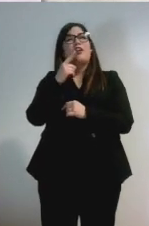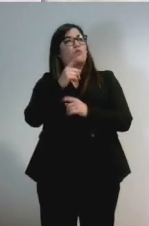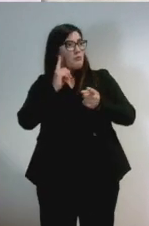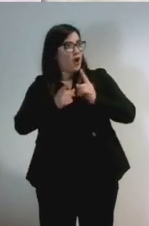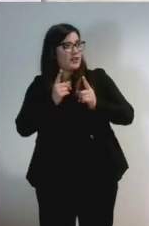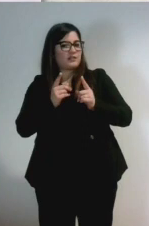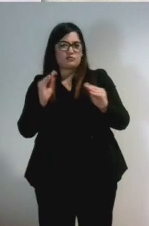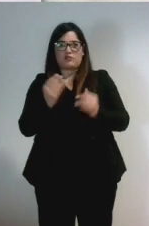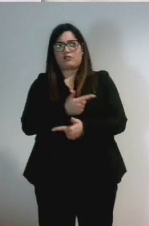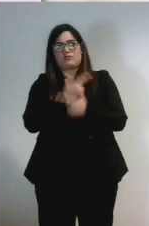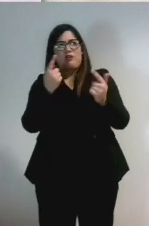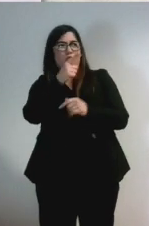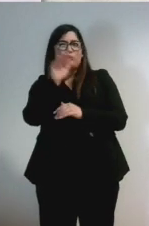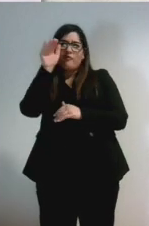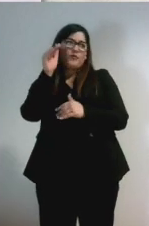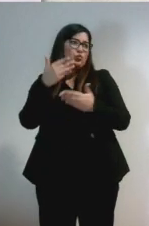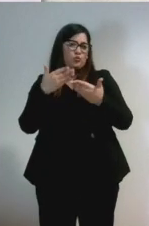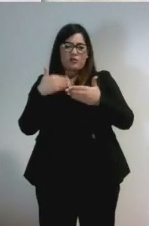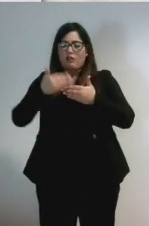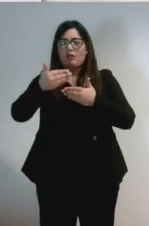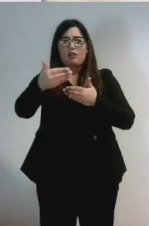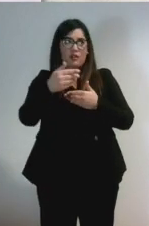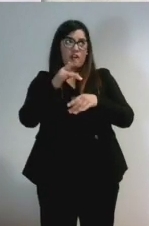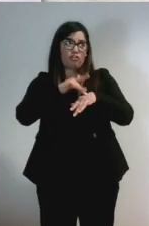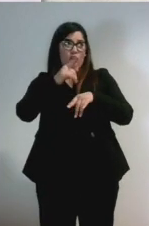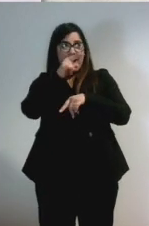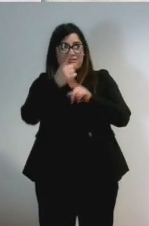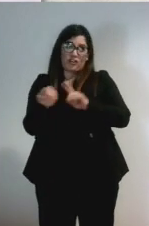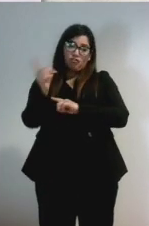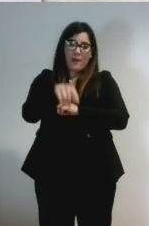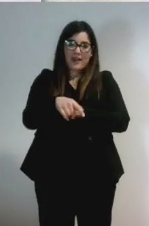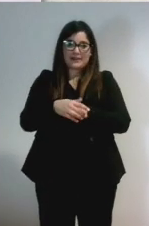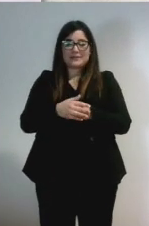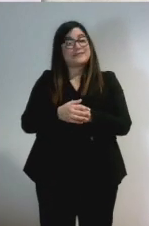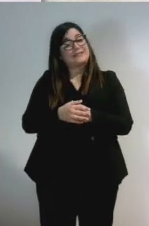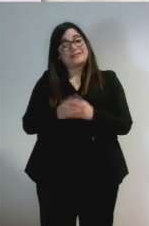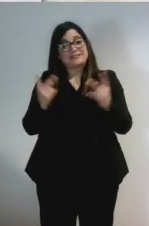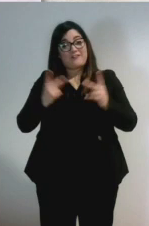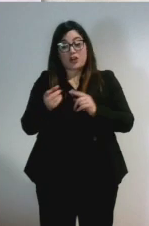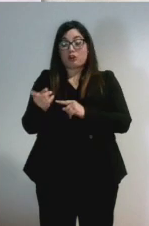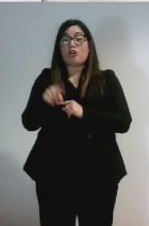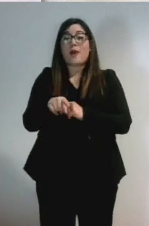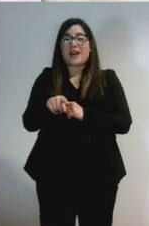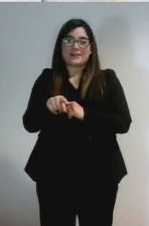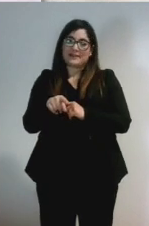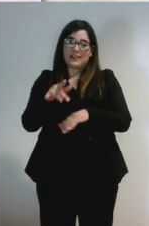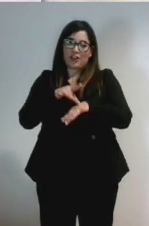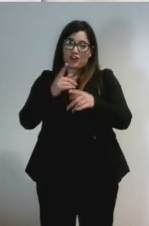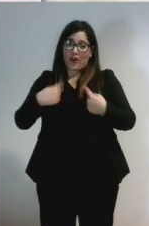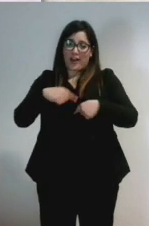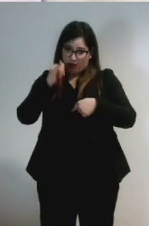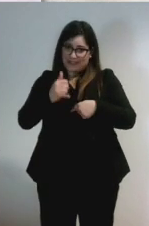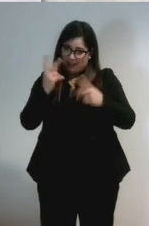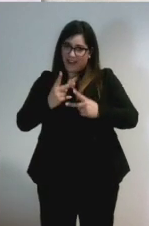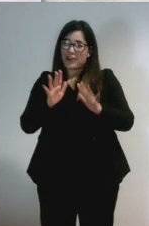futuro davanti e domani toccherà a te. In realtà domani probabilmente toccherà a noi, ma noi ci siamo